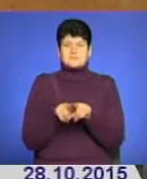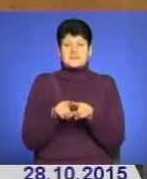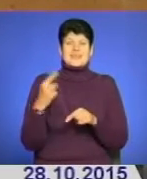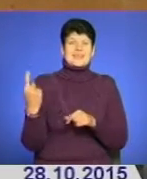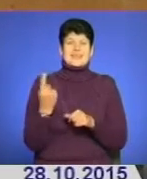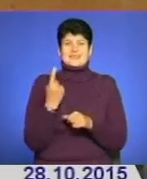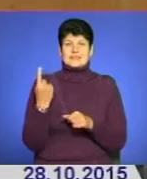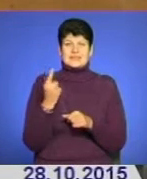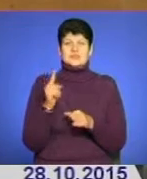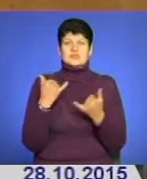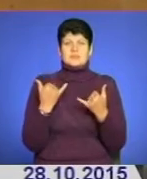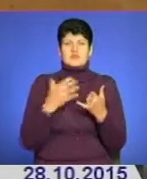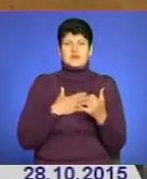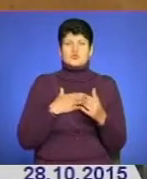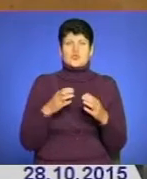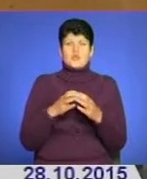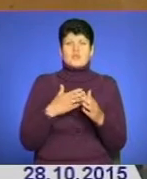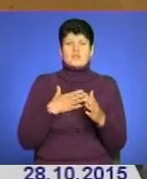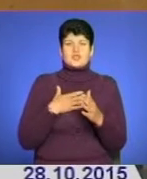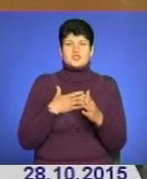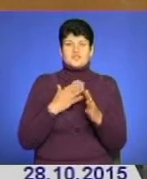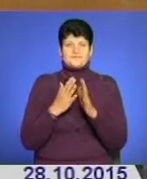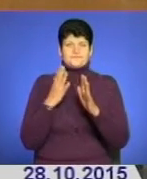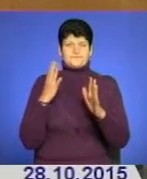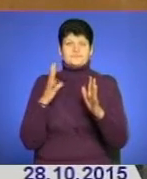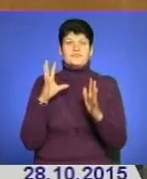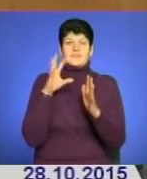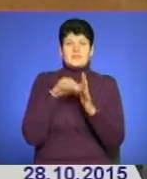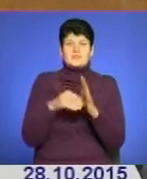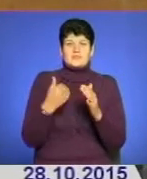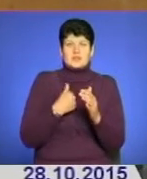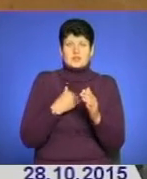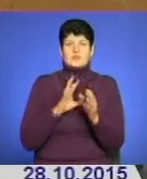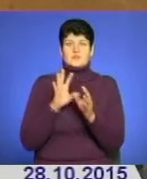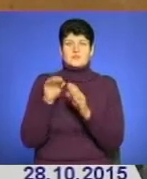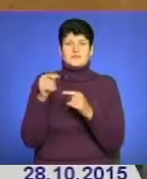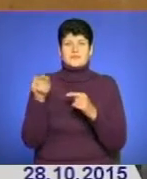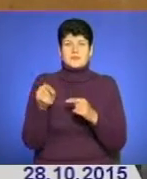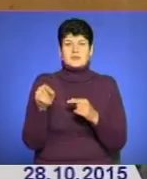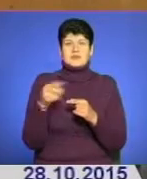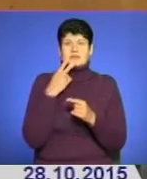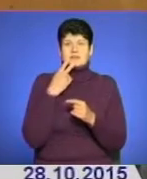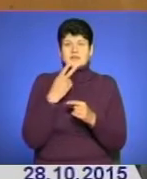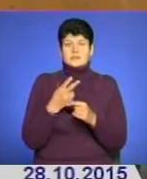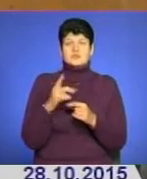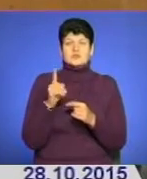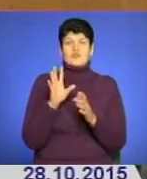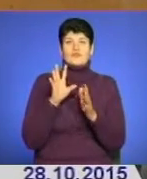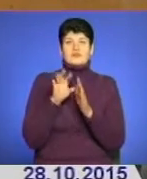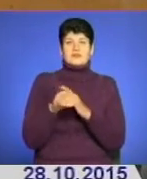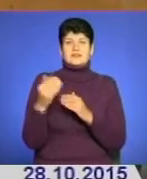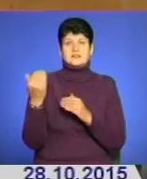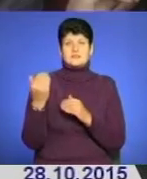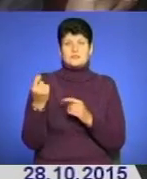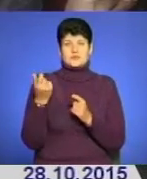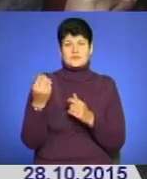Єдине, що тепер в нашу команду, наші ряди, як ви кажете, ми влилися в ваші, а ми дивимося на те по-іншому і дивимося, що вливаєтеся ви